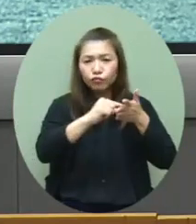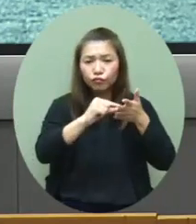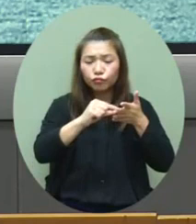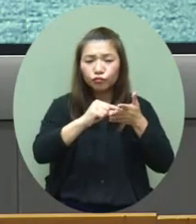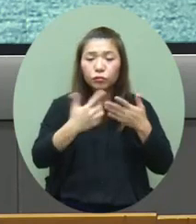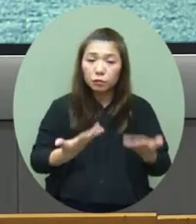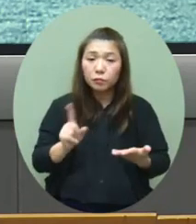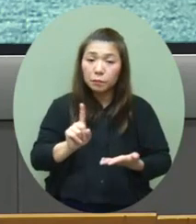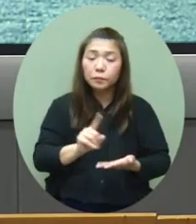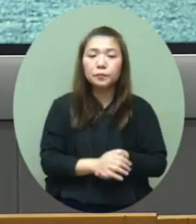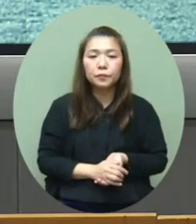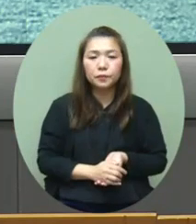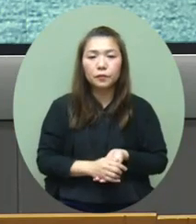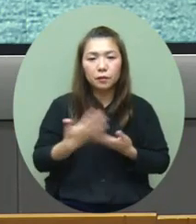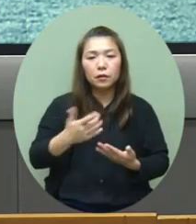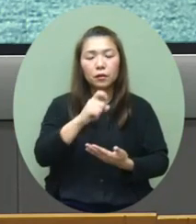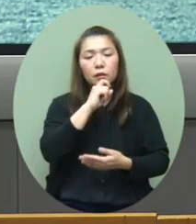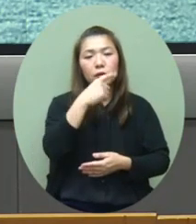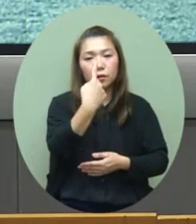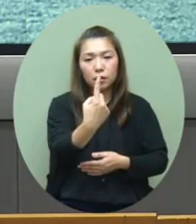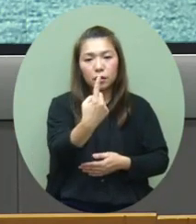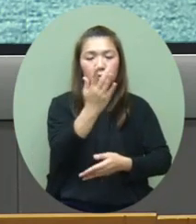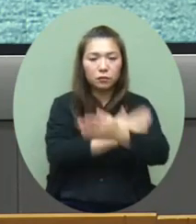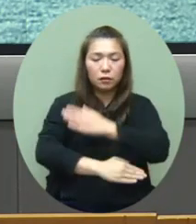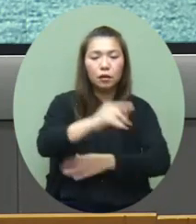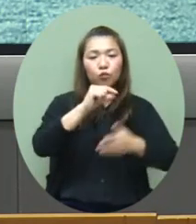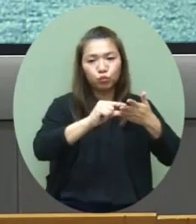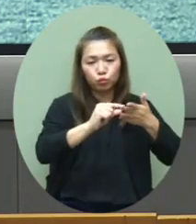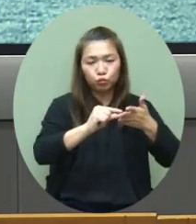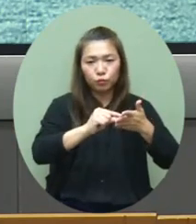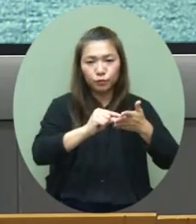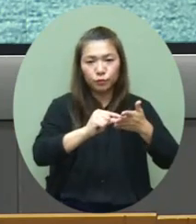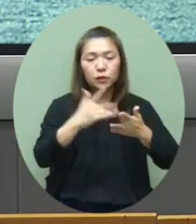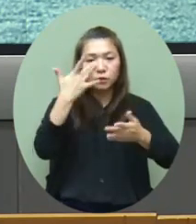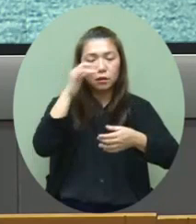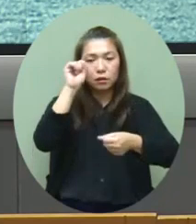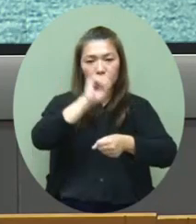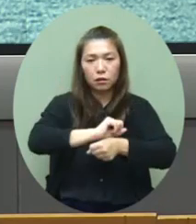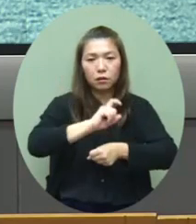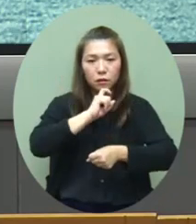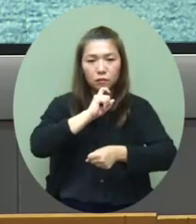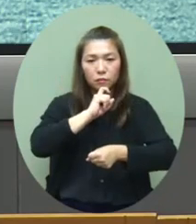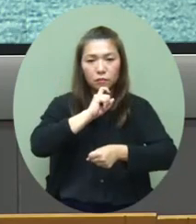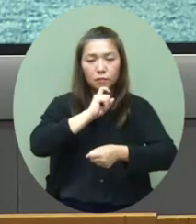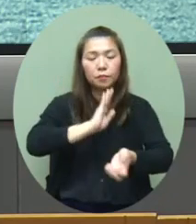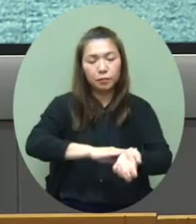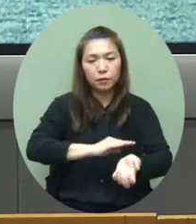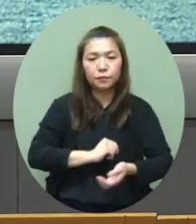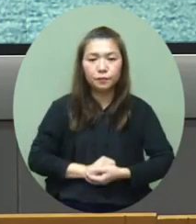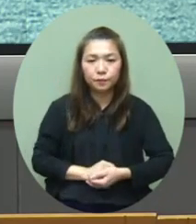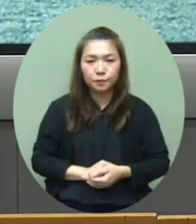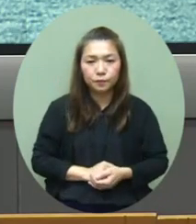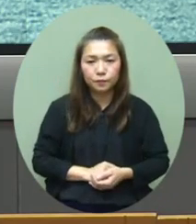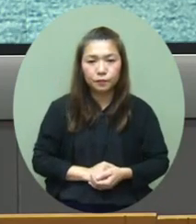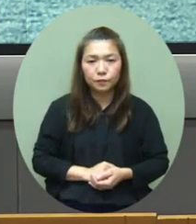说我们今天有一间残疾院舍就有一个新的残疾院舍是有新增的个